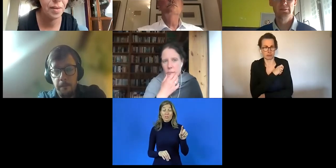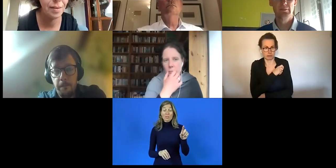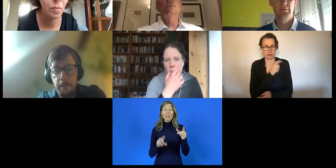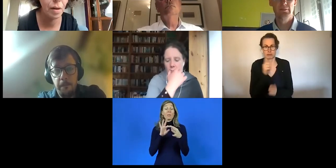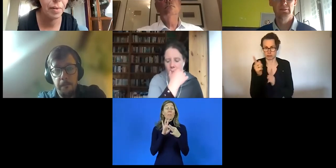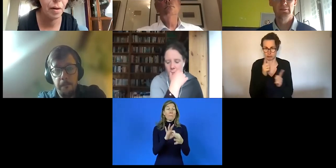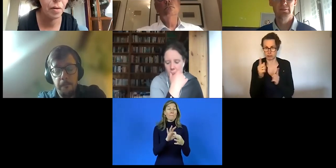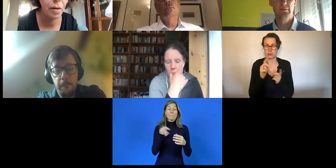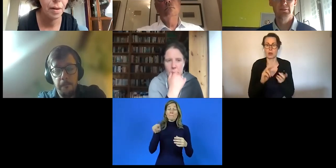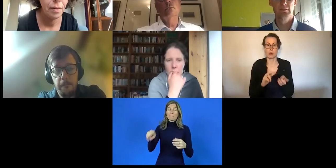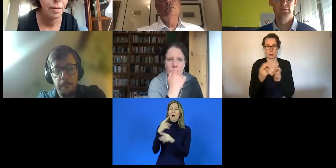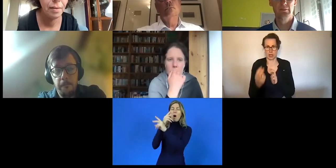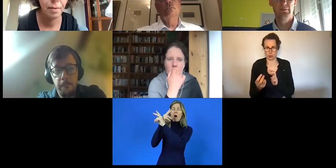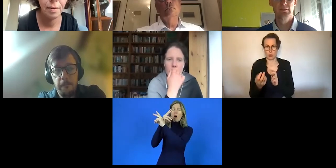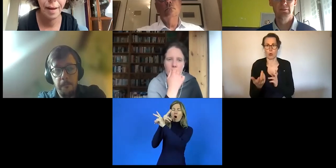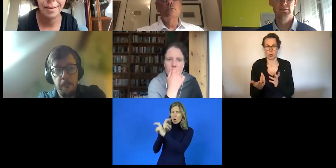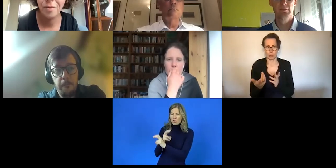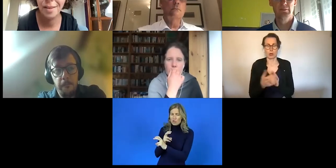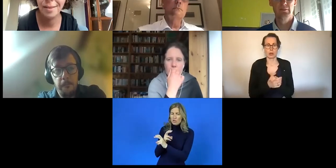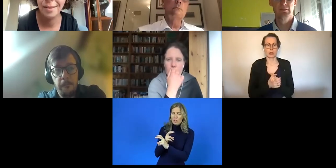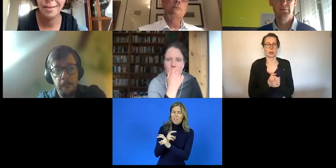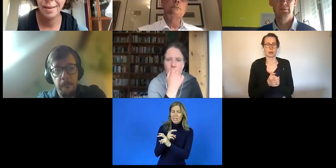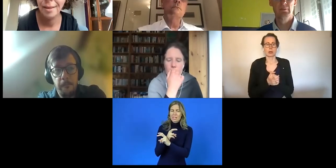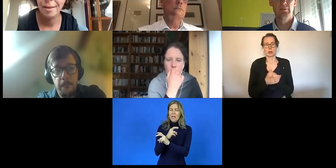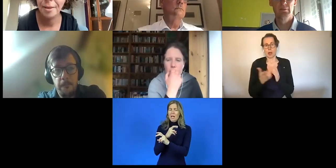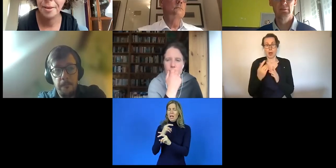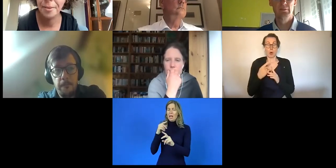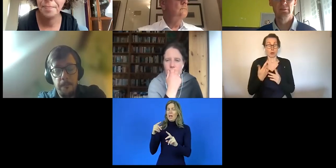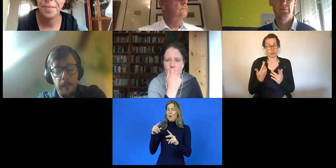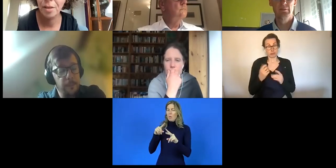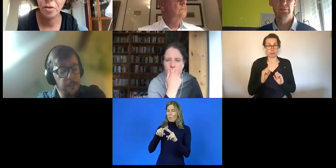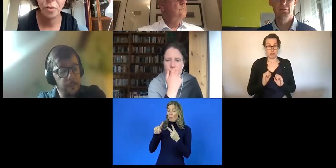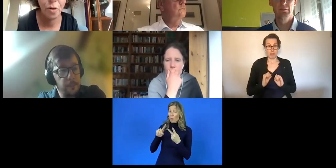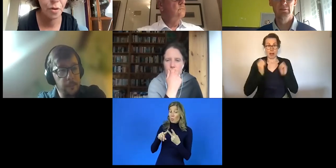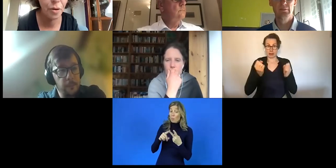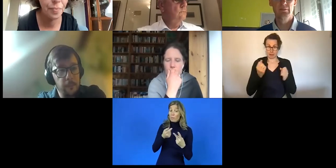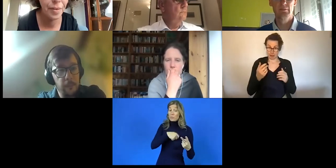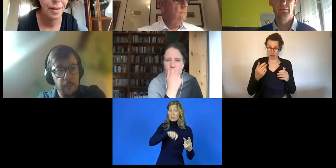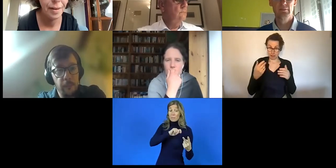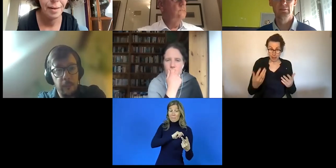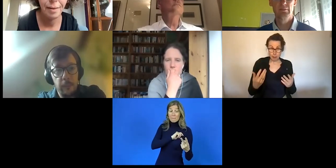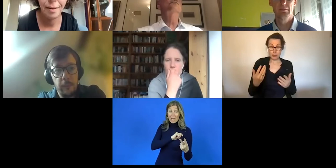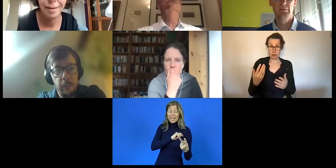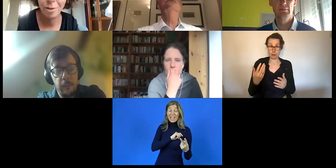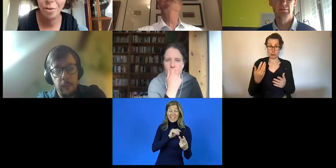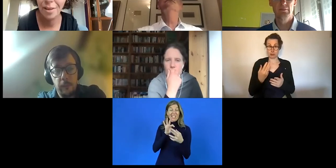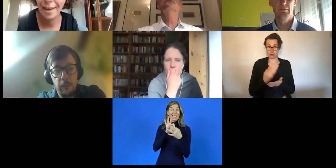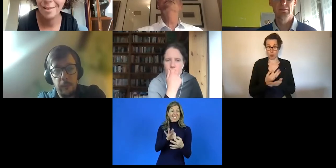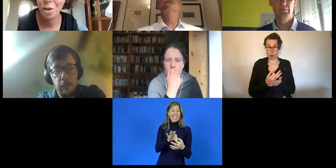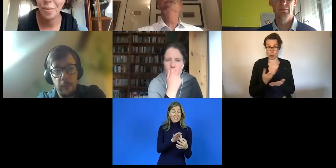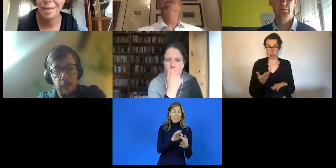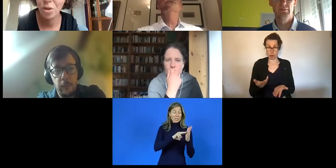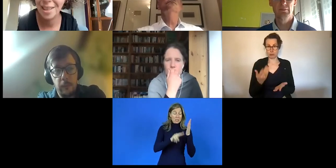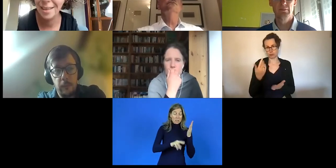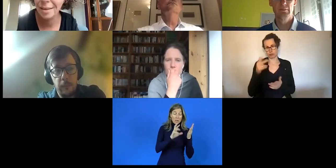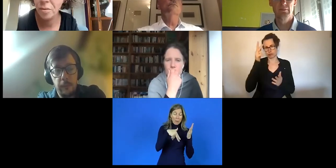der Umsetzung, aber auch Aktivistinnen, die dort zu Wort kommen. Das können die Herren